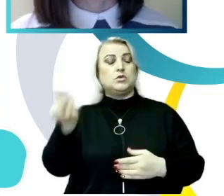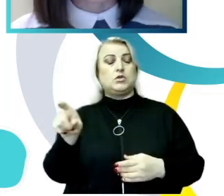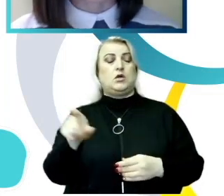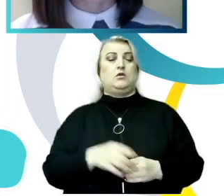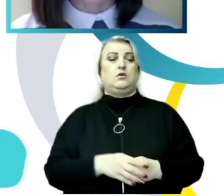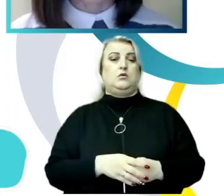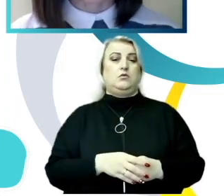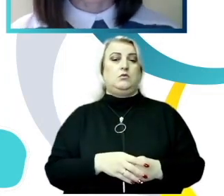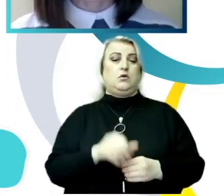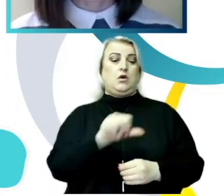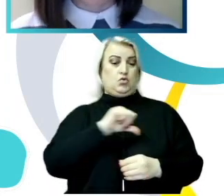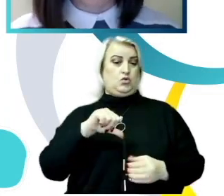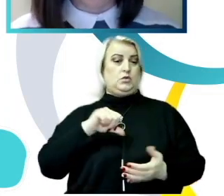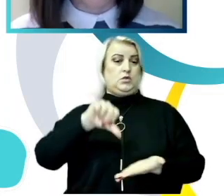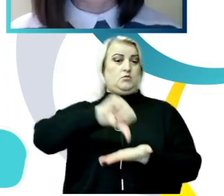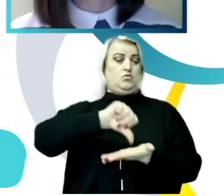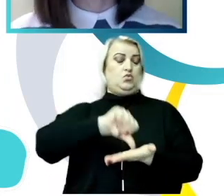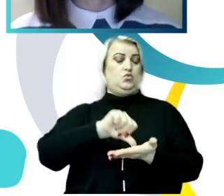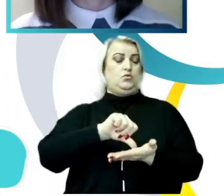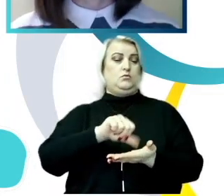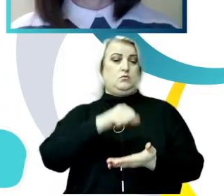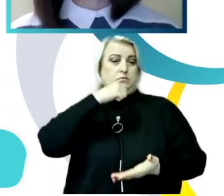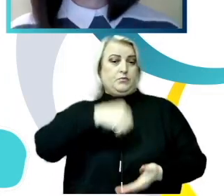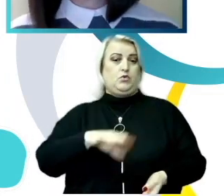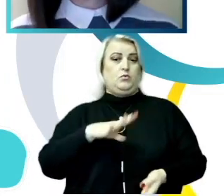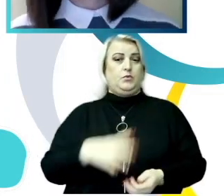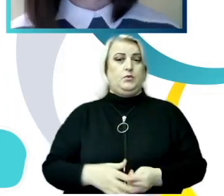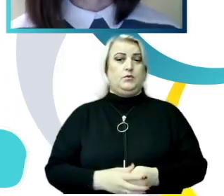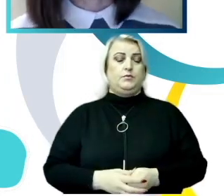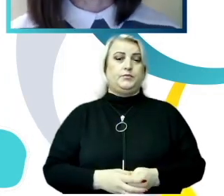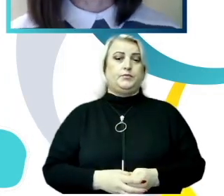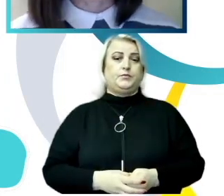actorii care au o relevanță pentru sistemul educațional.